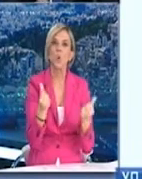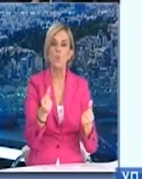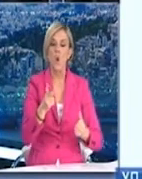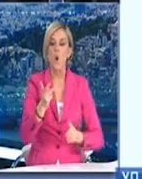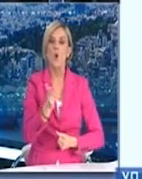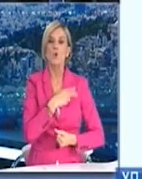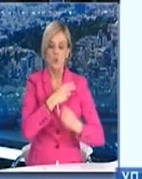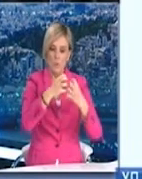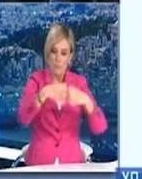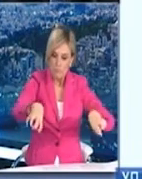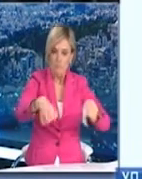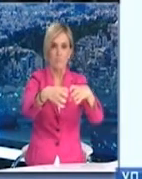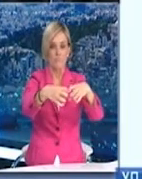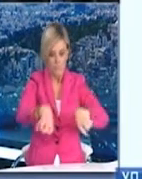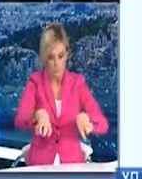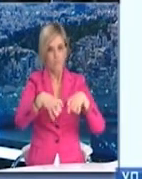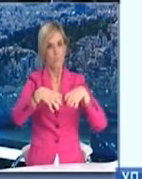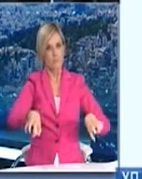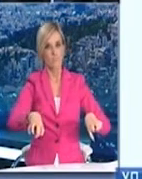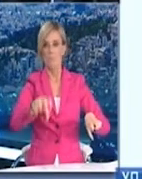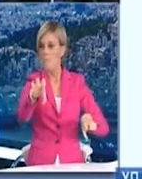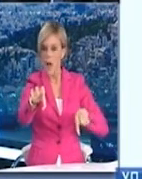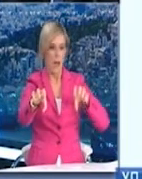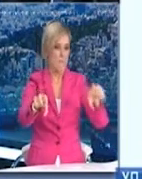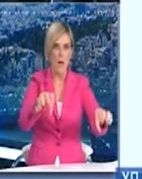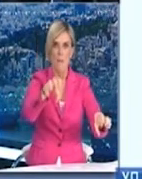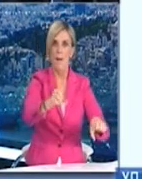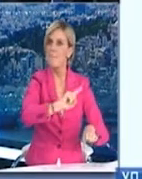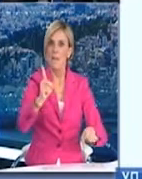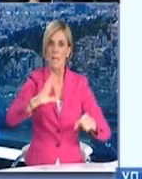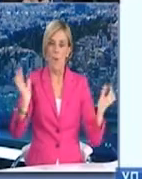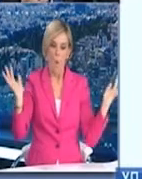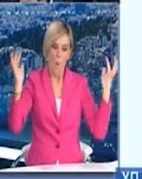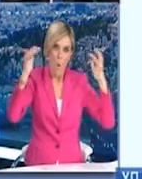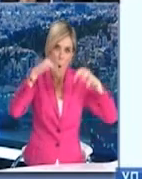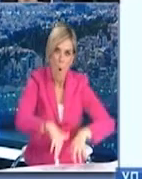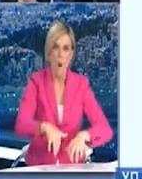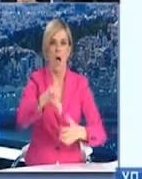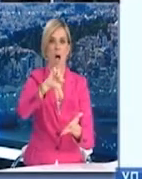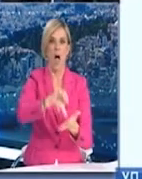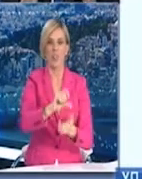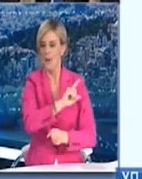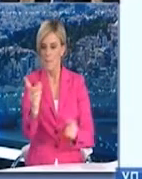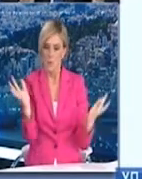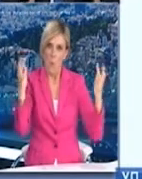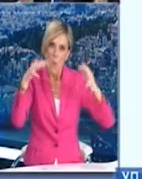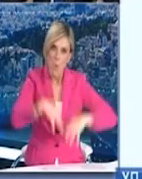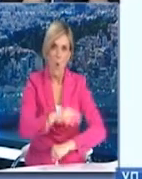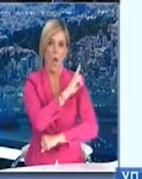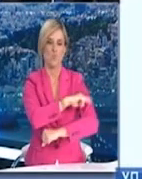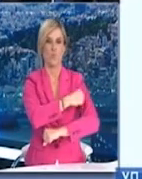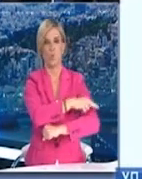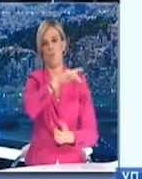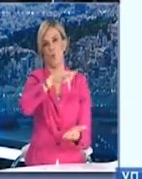σε 7 υγεωνομικές περιφέρειες τα εμβολιαστικά μας κέντρα. Εκεί θα εμβολιαστεί το κύριο